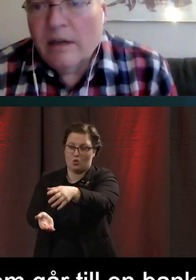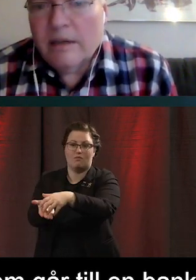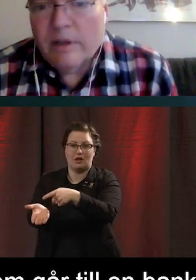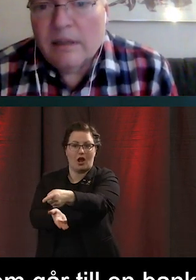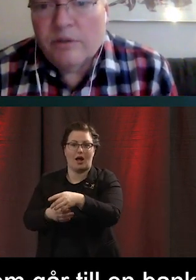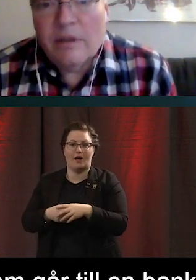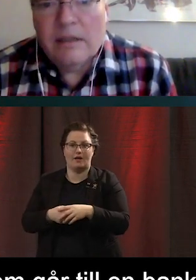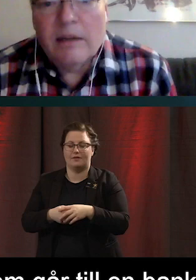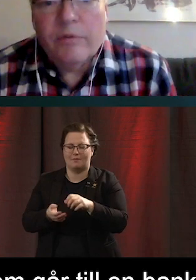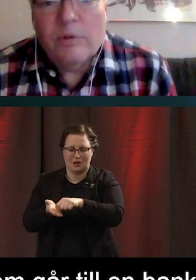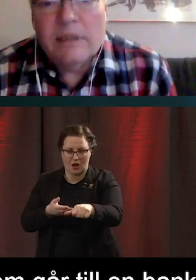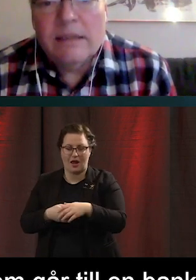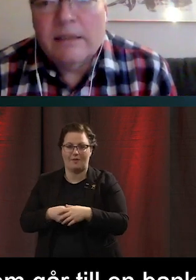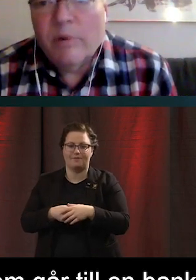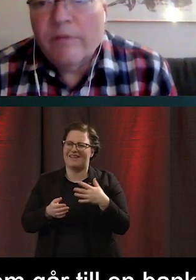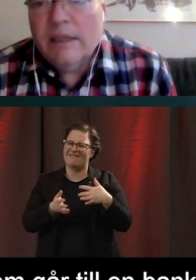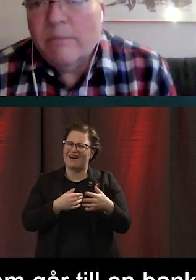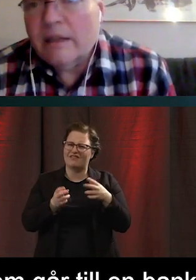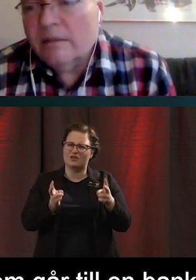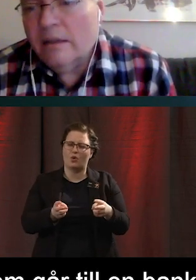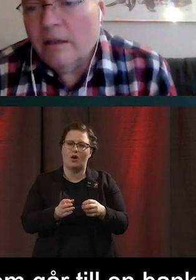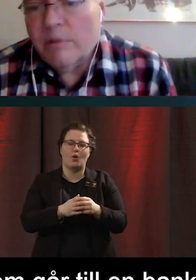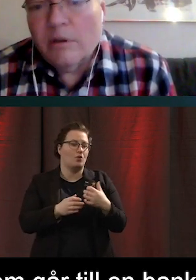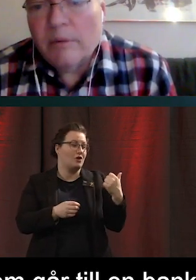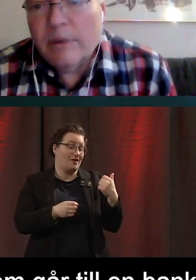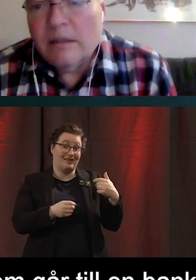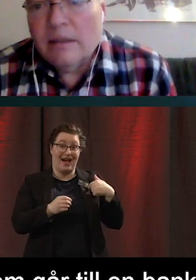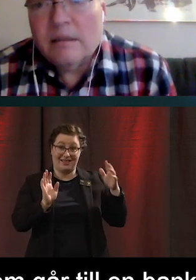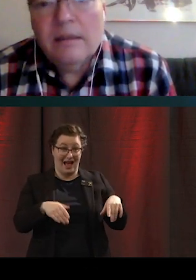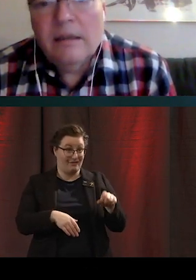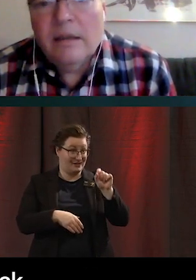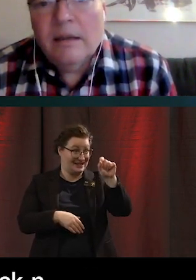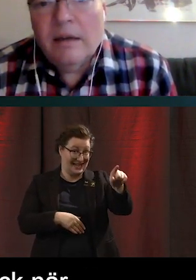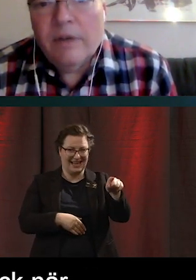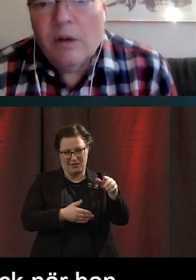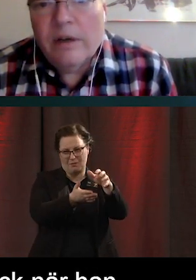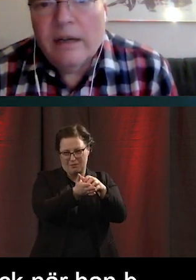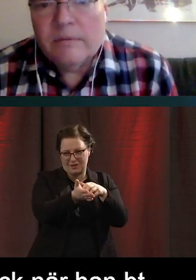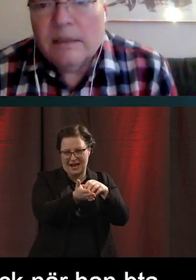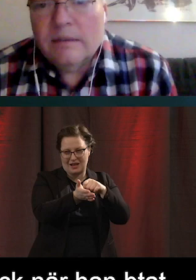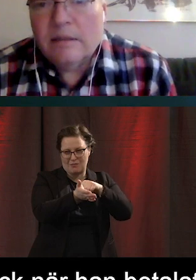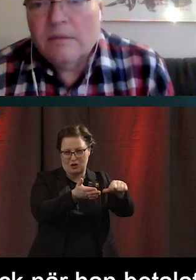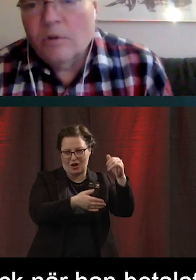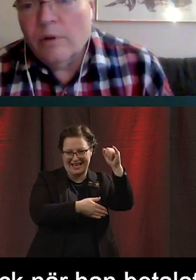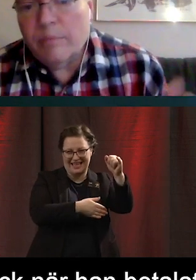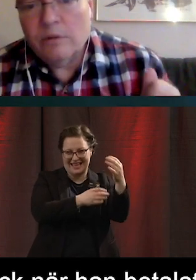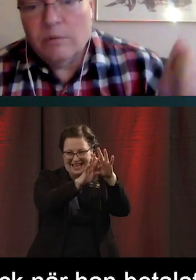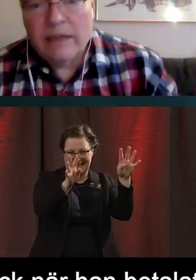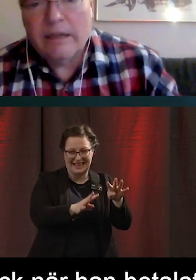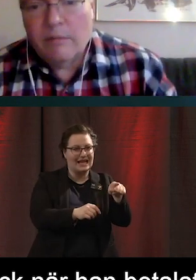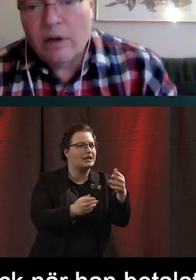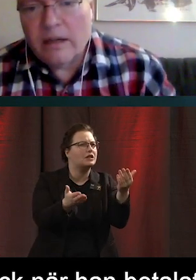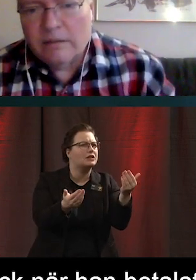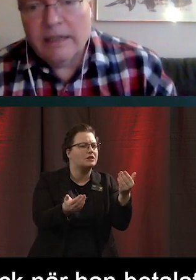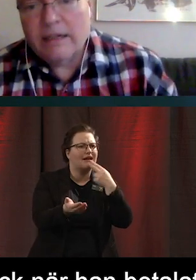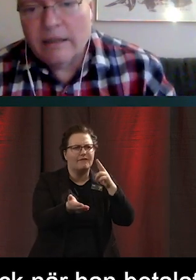Och det gör han det för att han tycker inte att han får tillräckligt bra feedback. När han har betalat på internet. Han vill ha det här att någon person